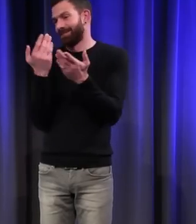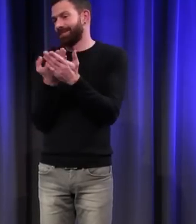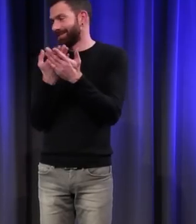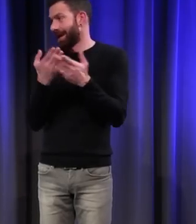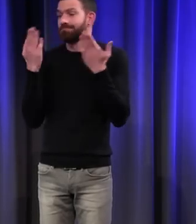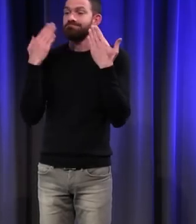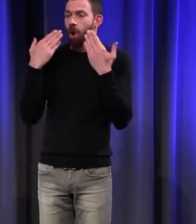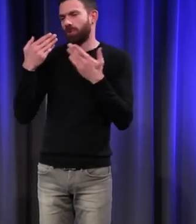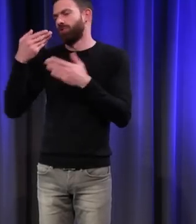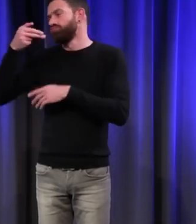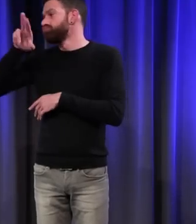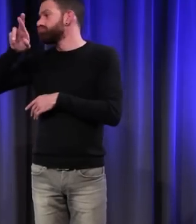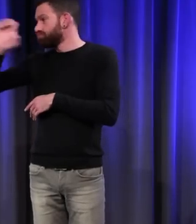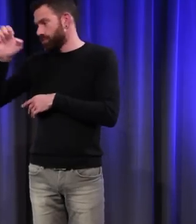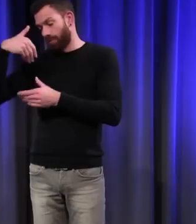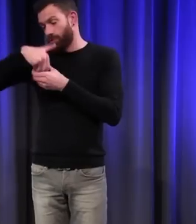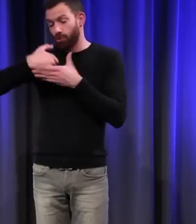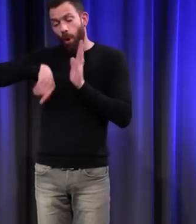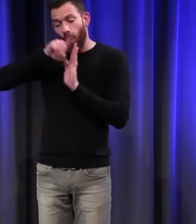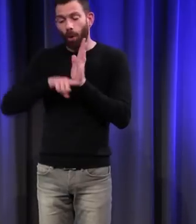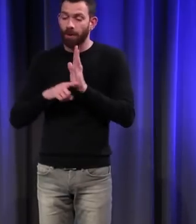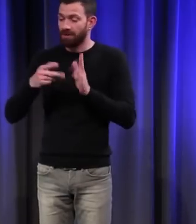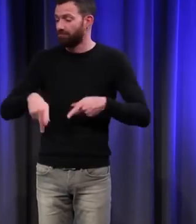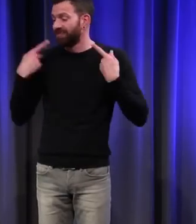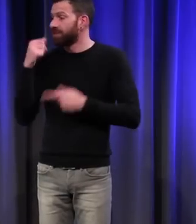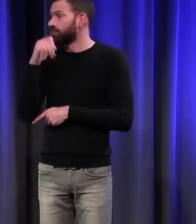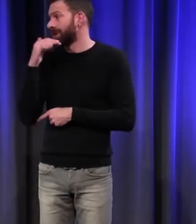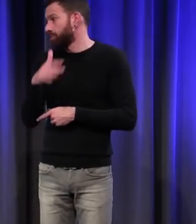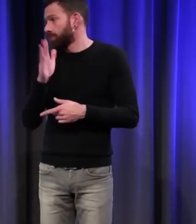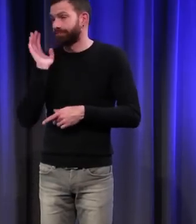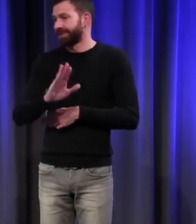parlant de recettes quotidiennes dans le Moyen Âge le plus ordinaire.